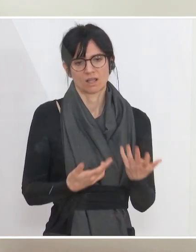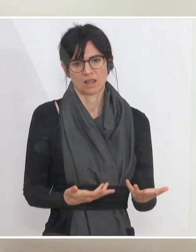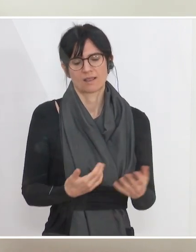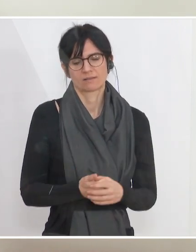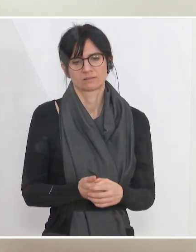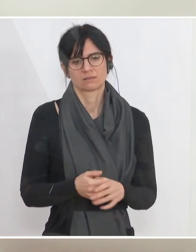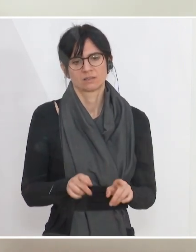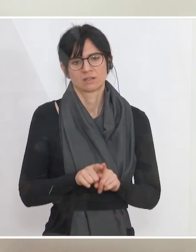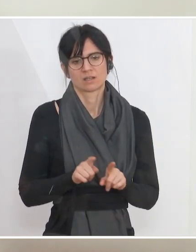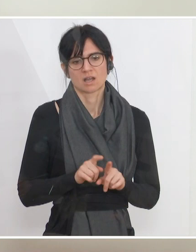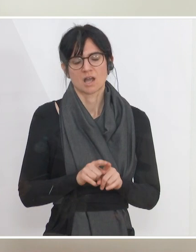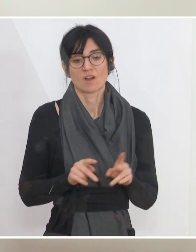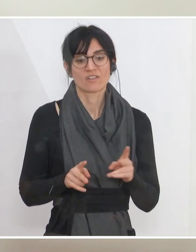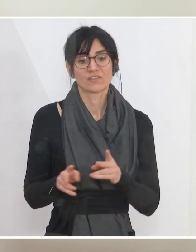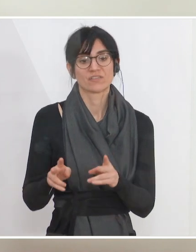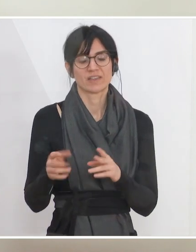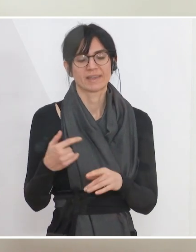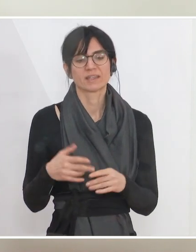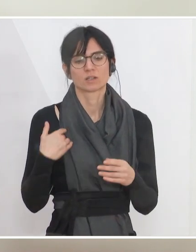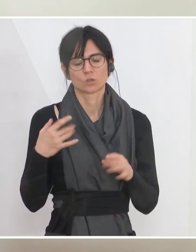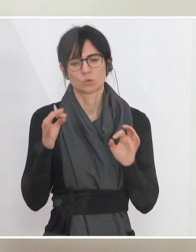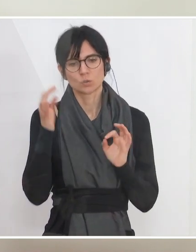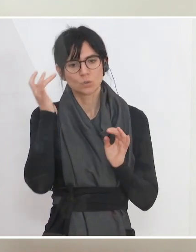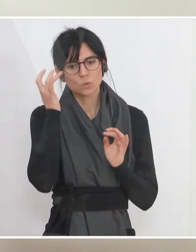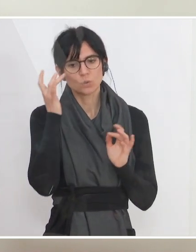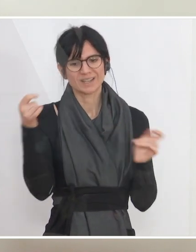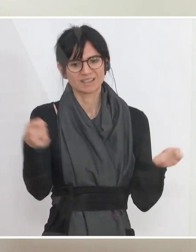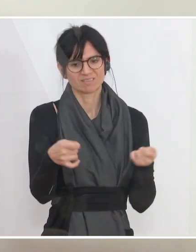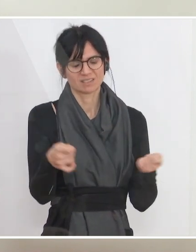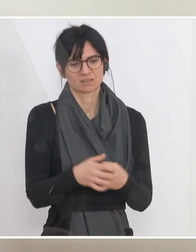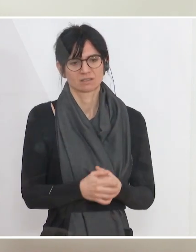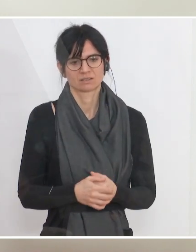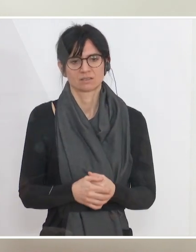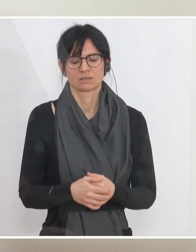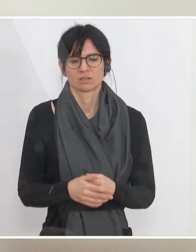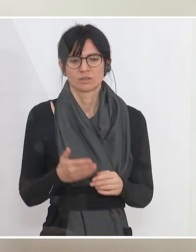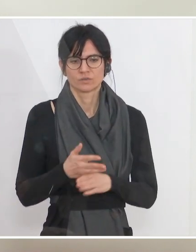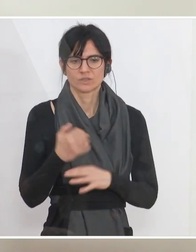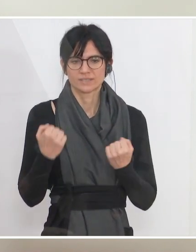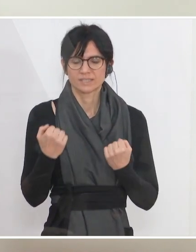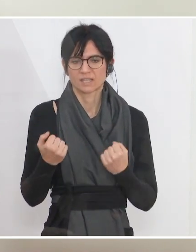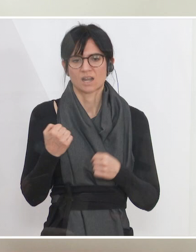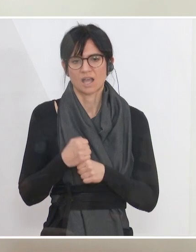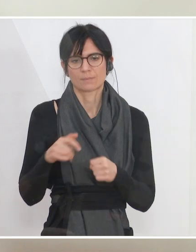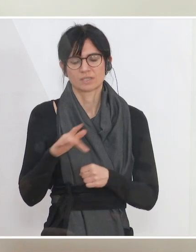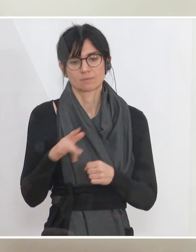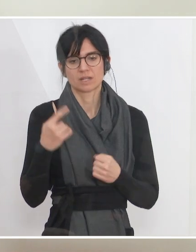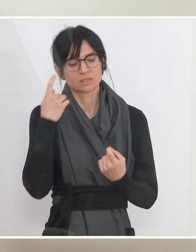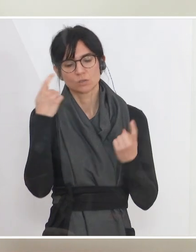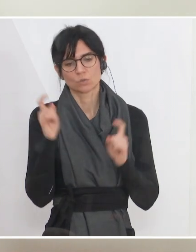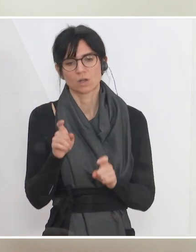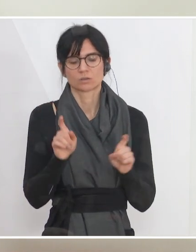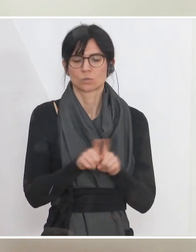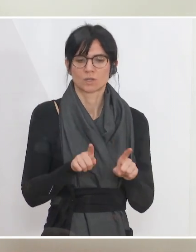wir auch am Weg aus dieser Krise klug investieren. Und so nicht nur für sichere Arbeitsplätze und eine stabile Wirtschaft sorgen, sondern auch